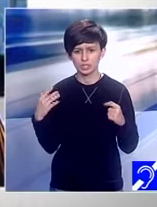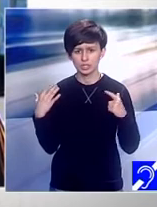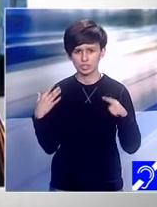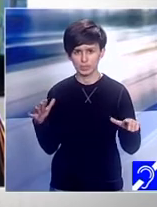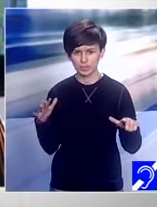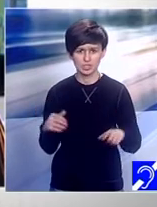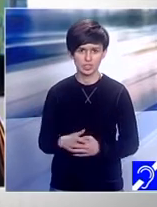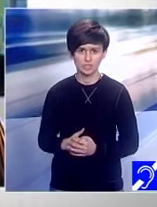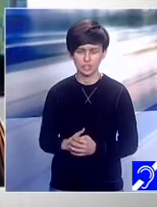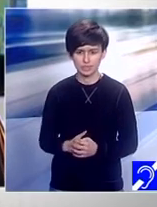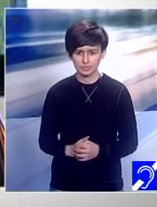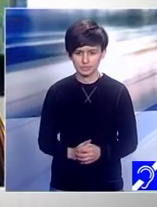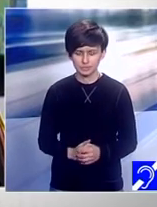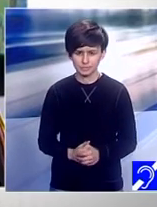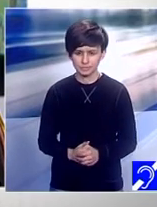Păi